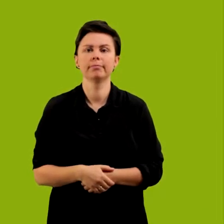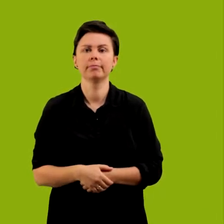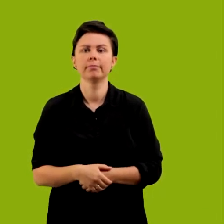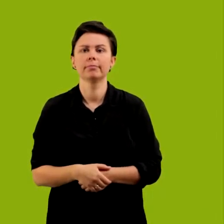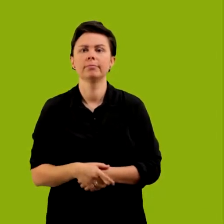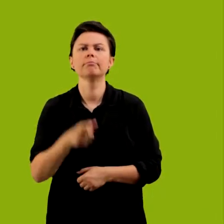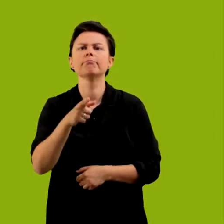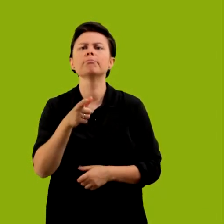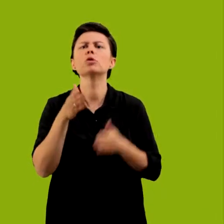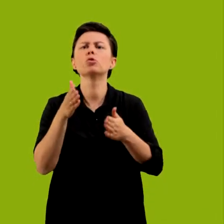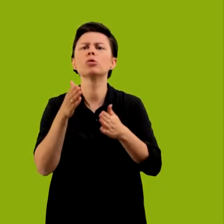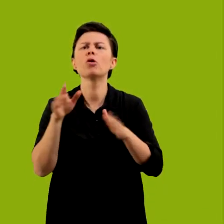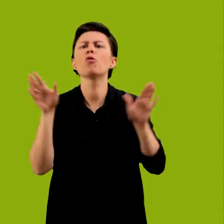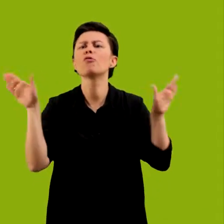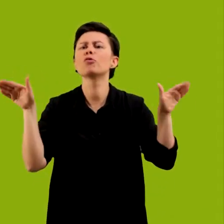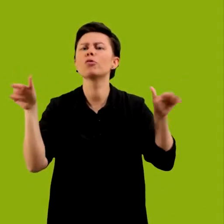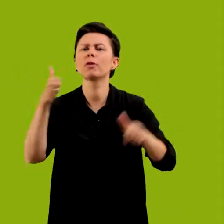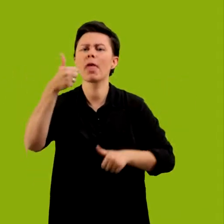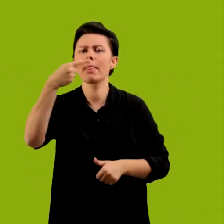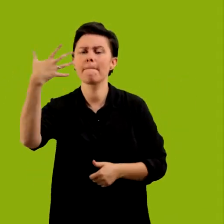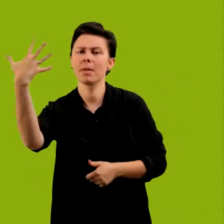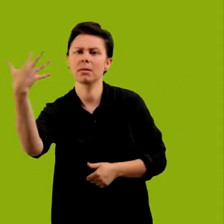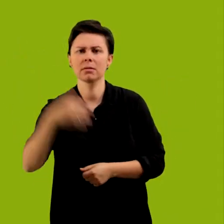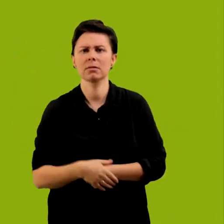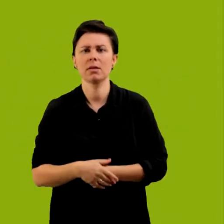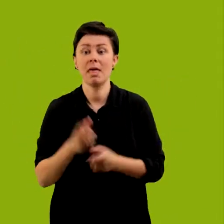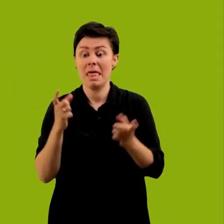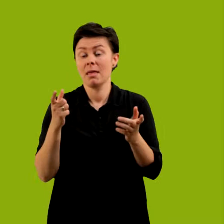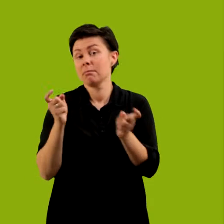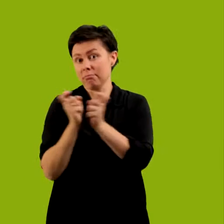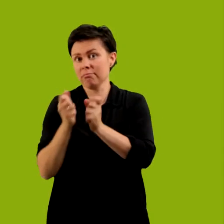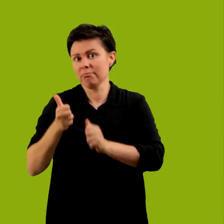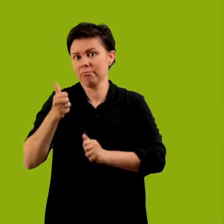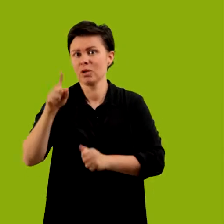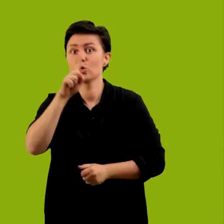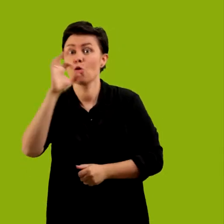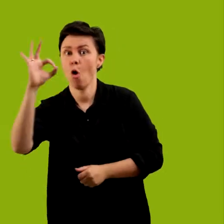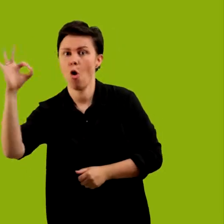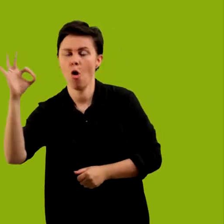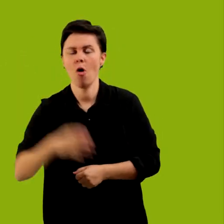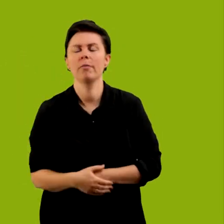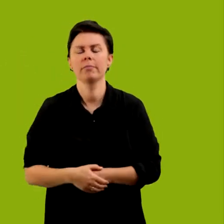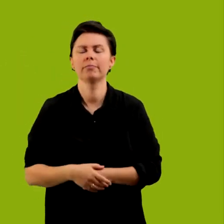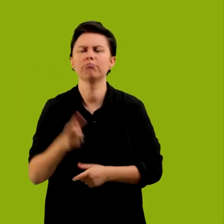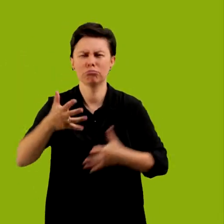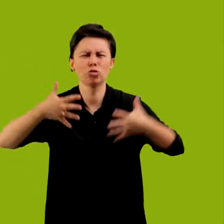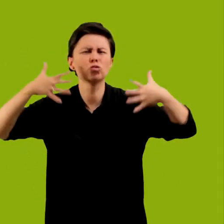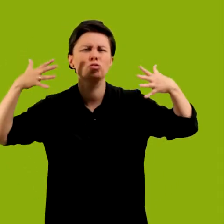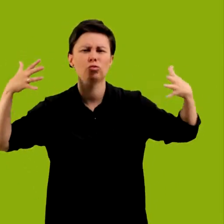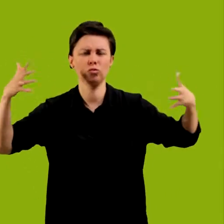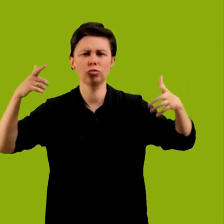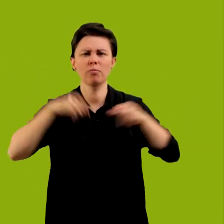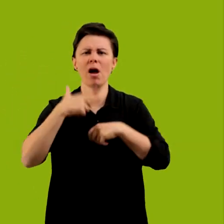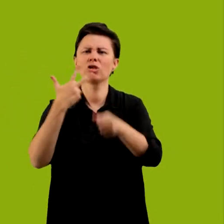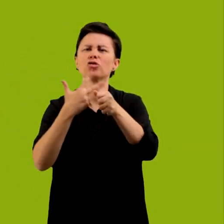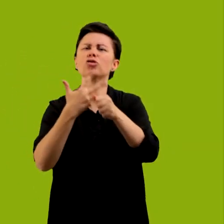Znajduje się przy ulicy Wróblewskiego 1-5. Najbliższy przystanek to ZOO. To wielki kompleks leżący